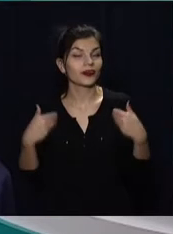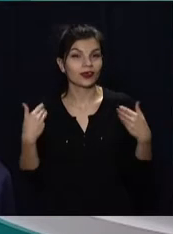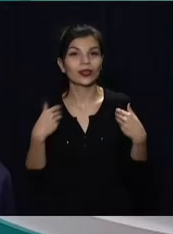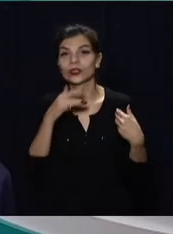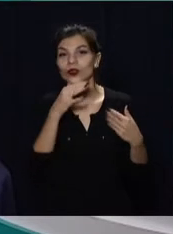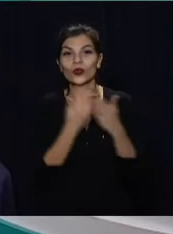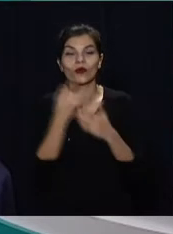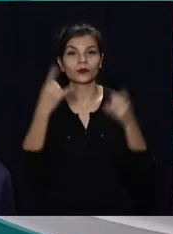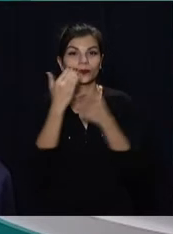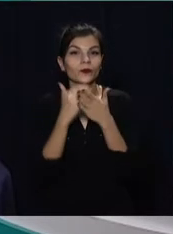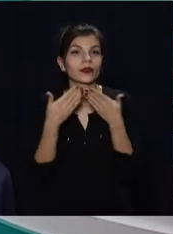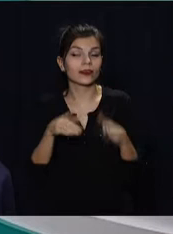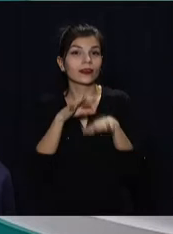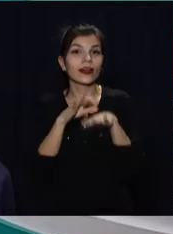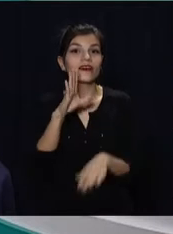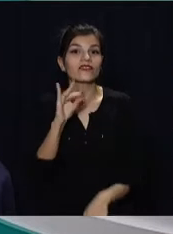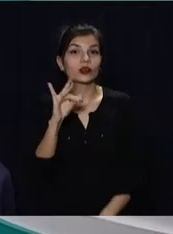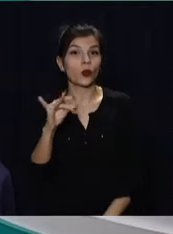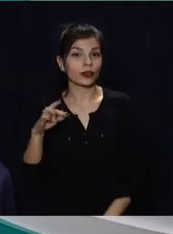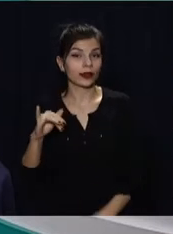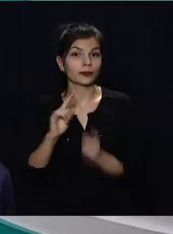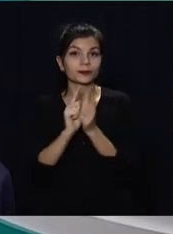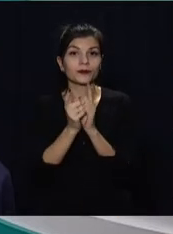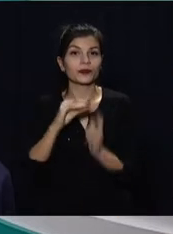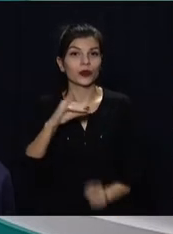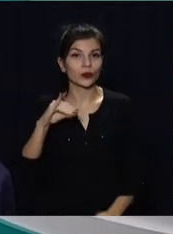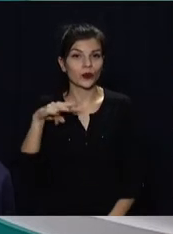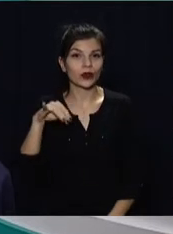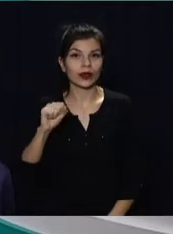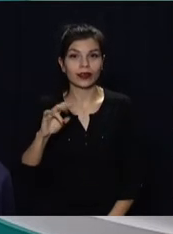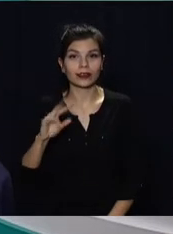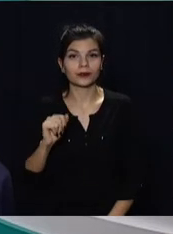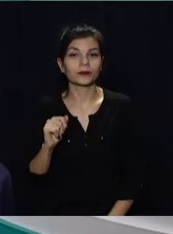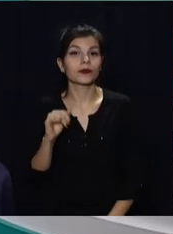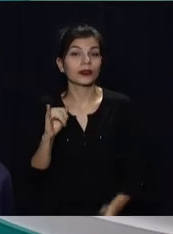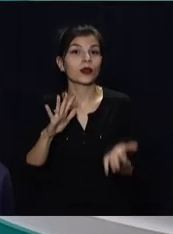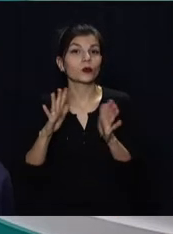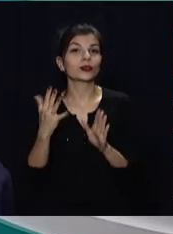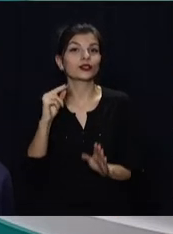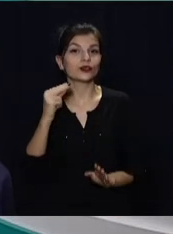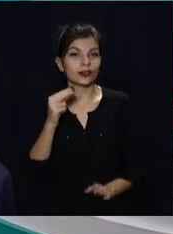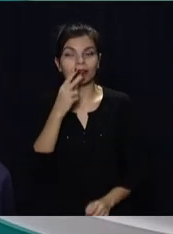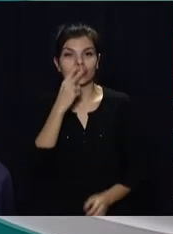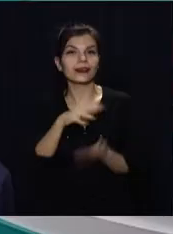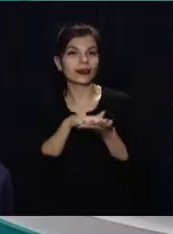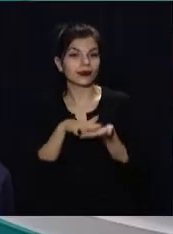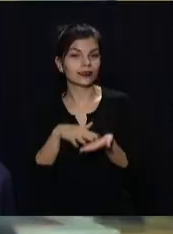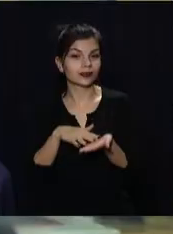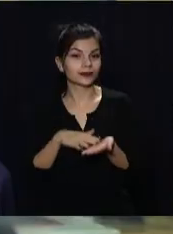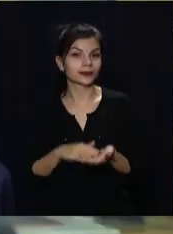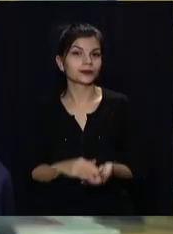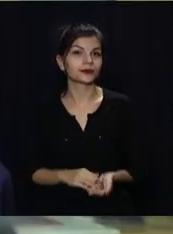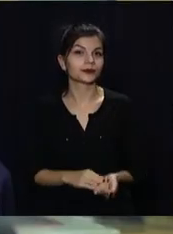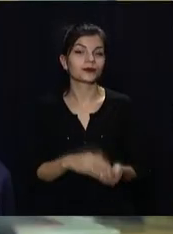Вітаю! Час новин на Відкритому. У студії Вікторія Вахрушина та сурдоперекладачка Юліана Пуговкіна. І про події четверга – дивіться далі.